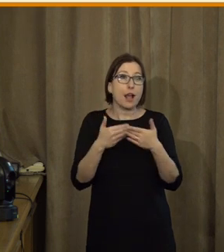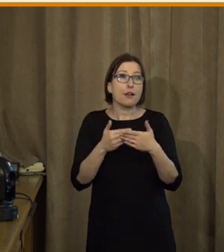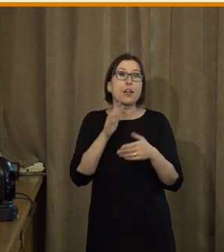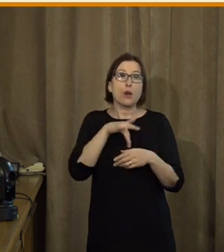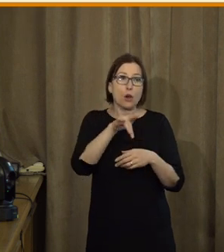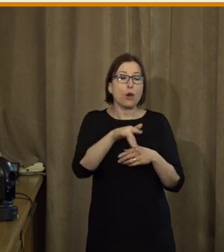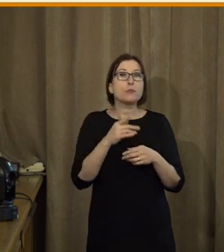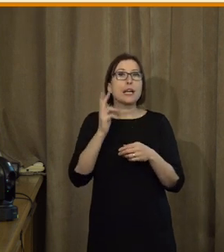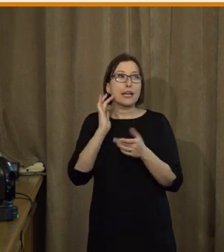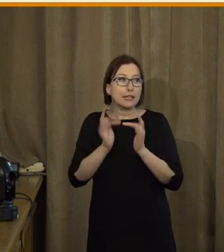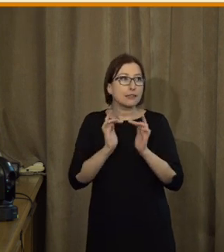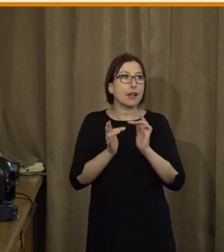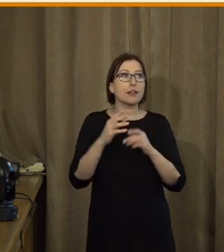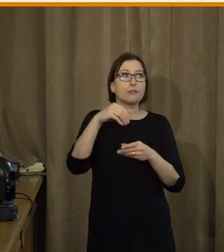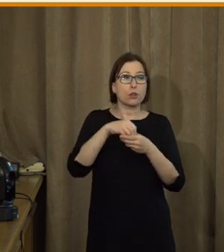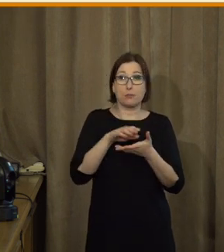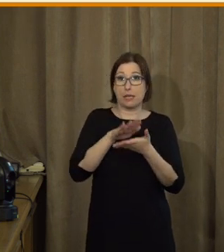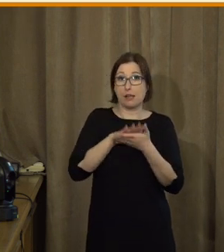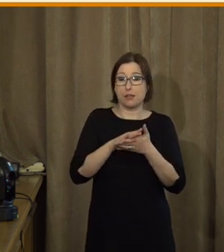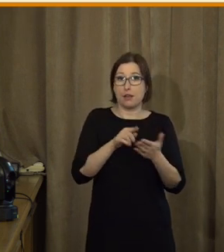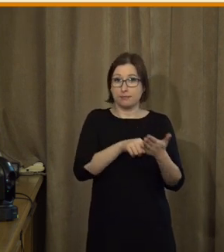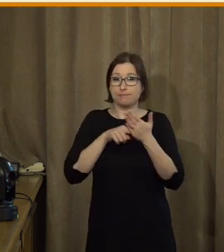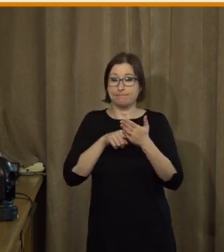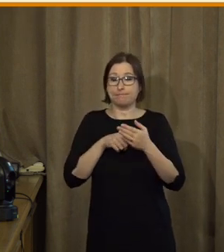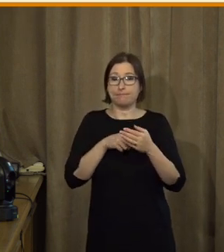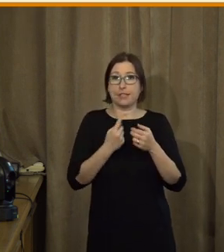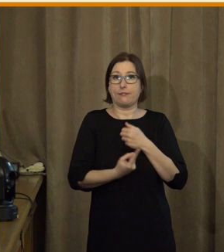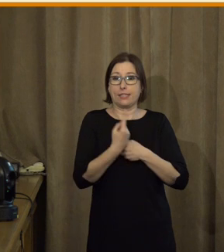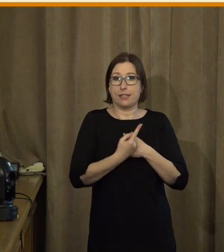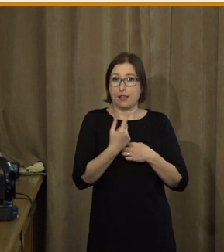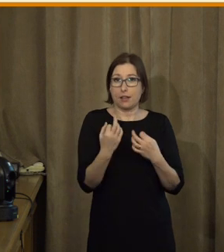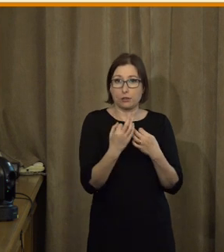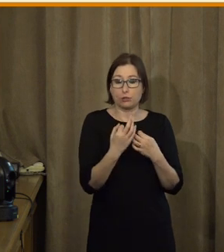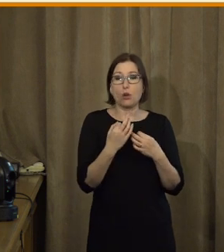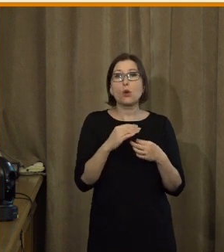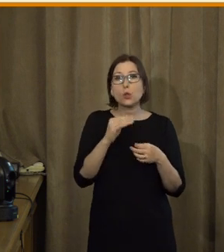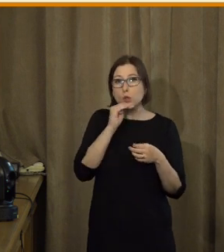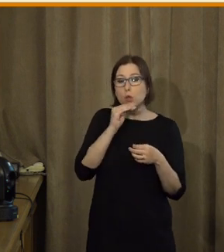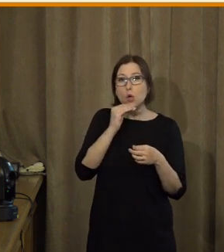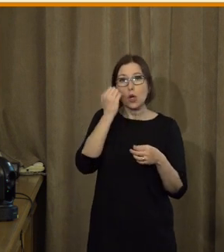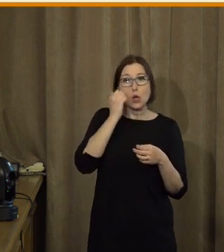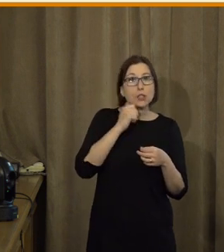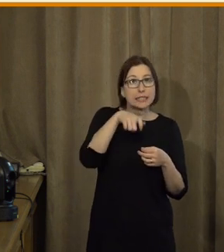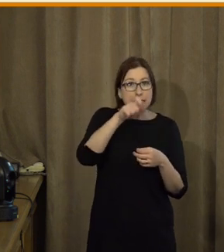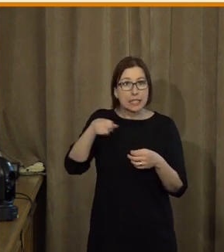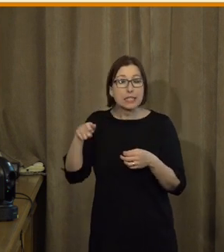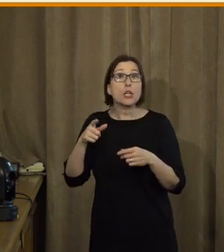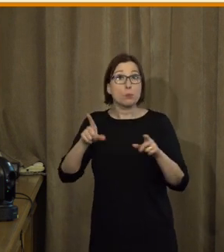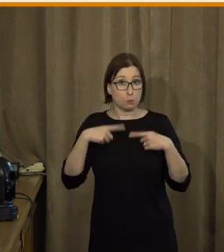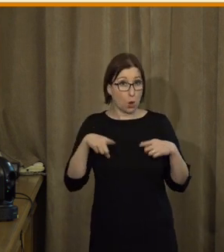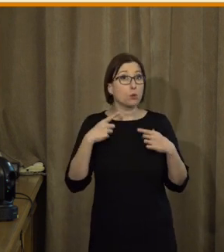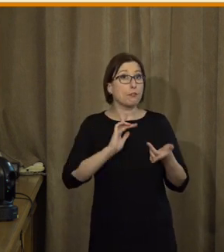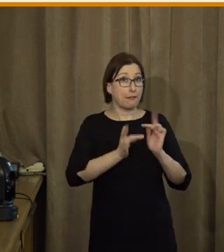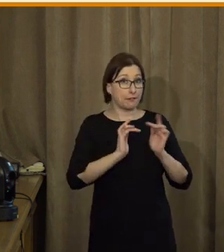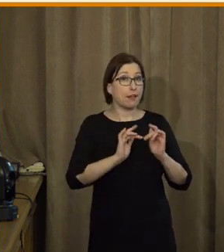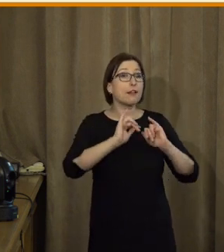vlastně data ukazují, že mnoho lidí používá internet